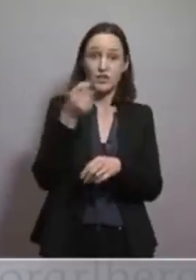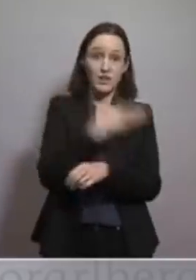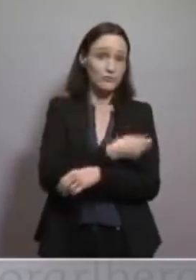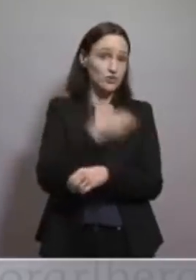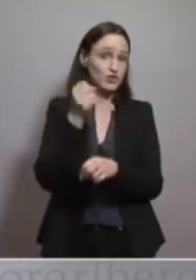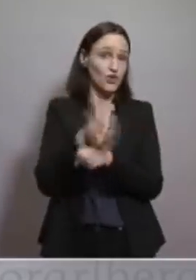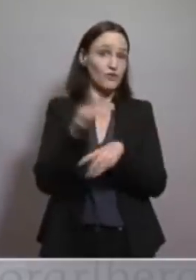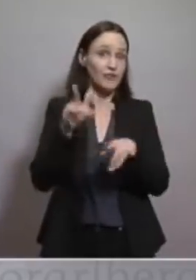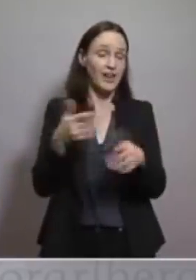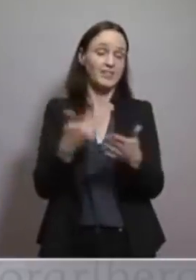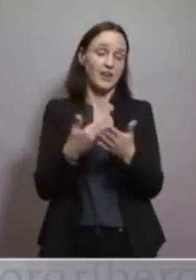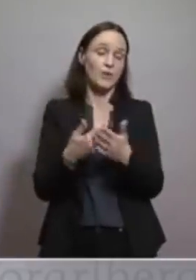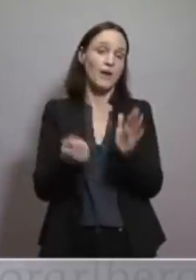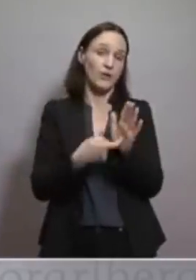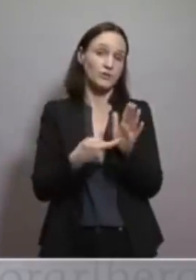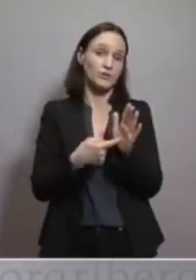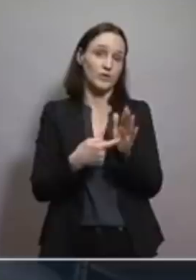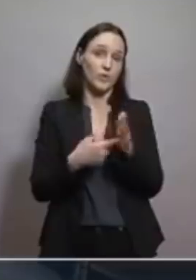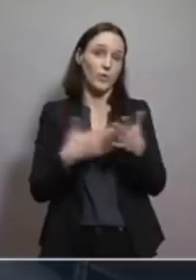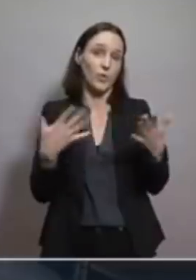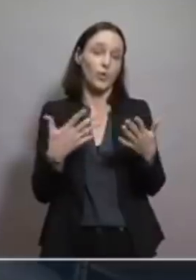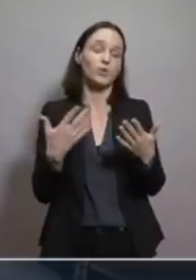Und ich finde, daran sollte man sich jetzt halten.